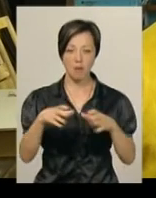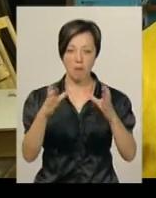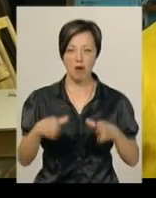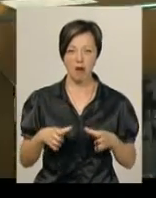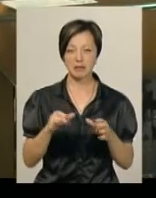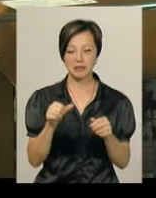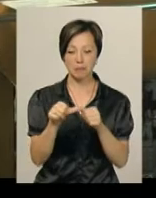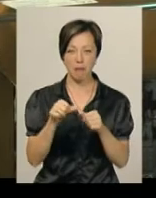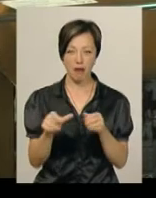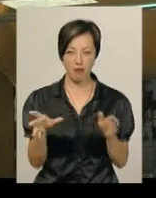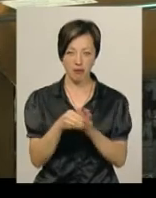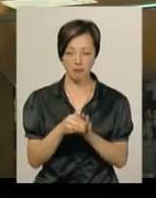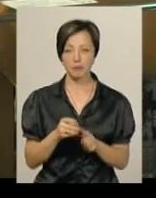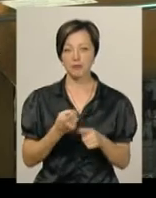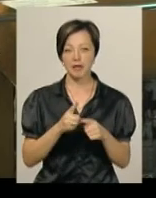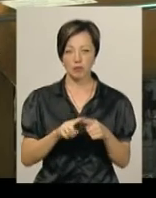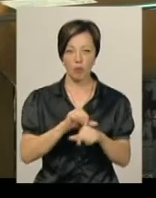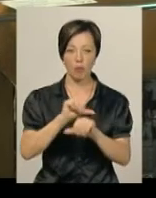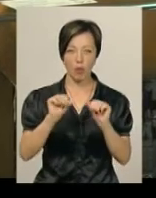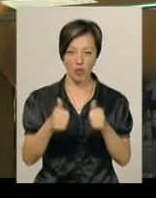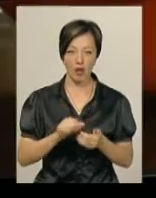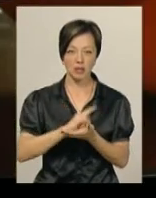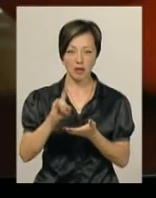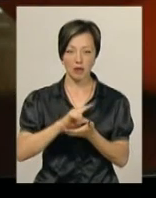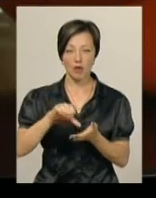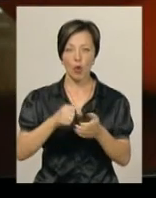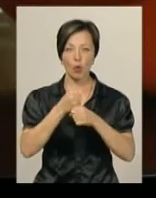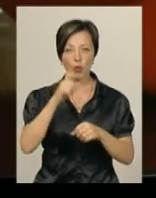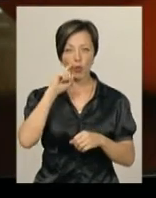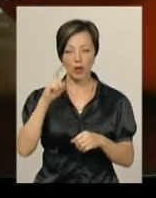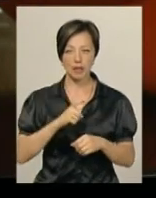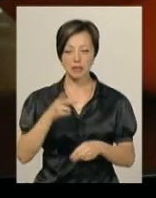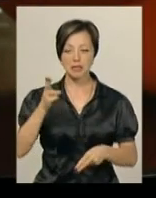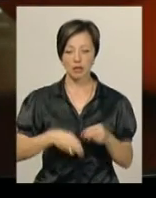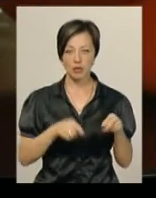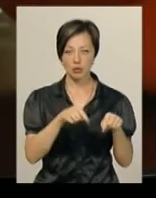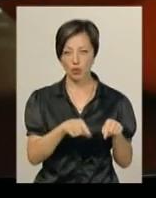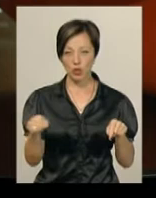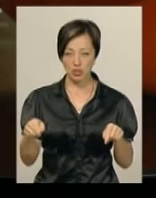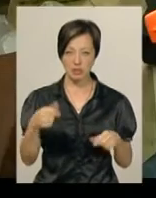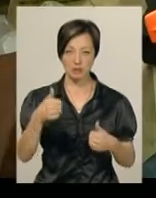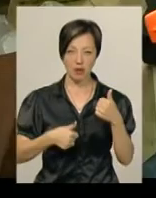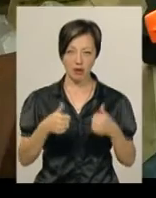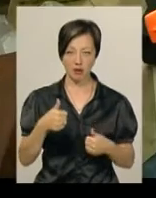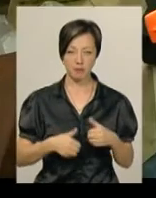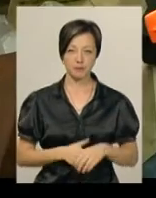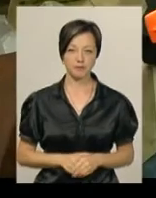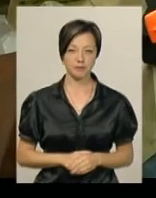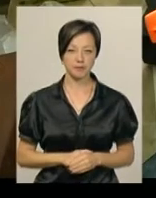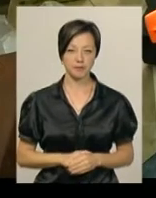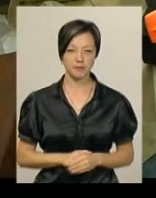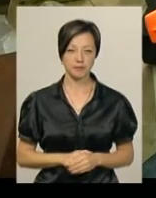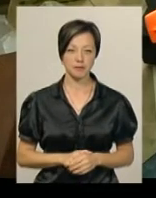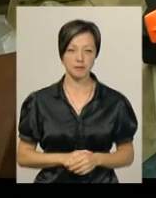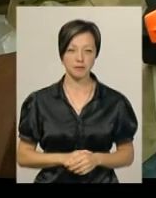з пальним. Саме з цією моделю літака спортсмени виступлять на Кубку України, який закриє цьогорічний змагальний сезон. Ірина Хижа, Володимир